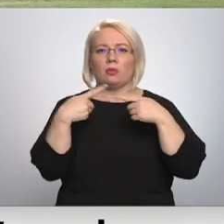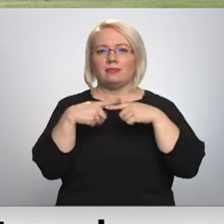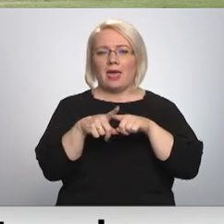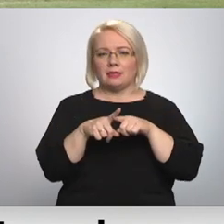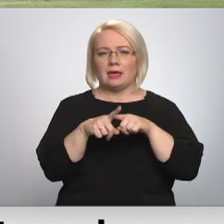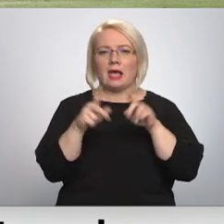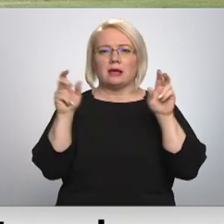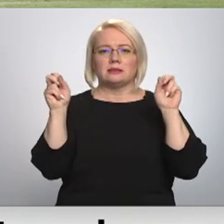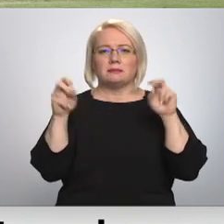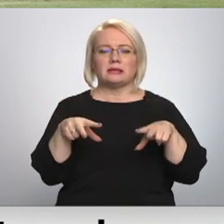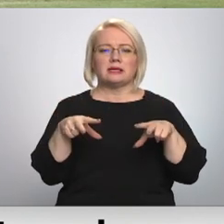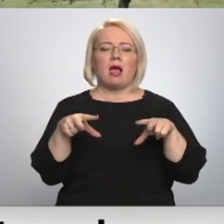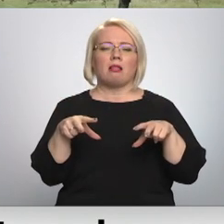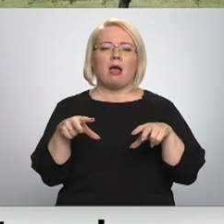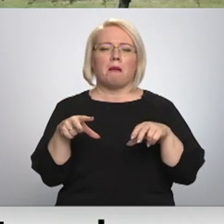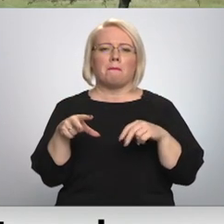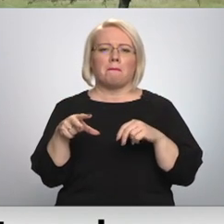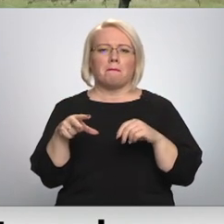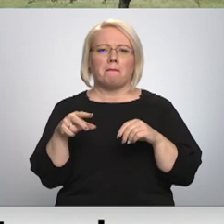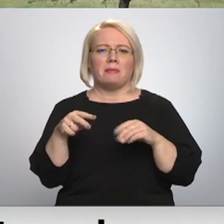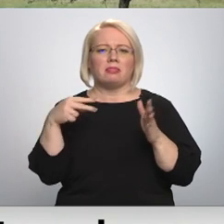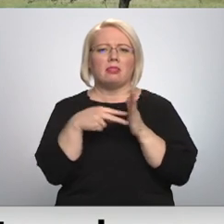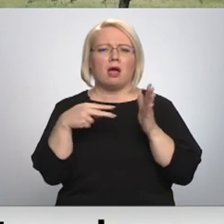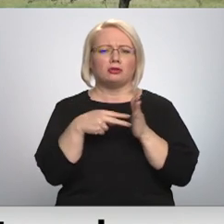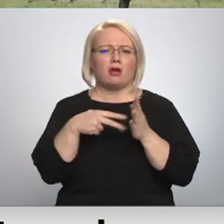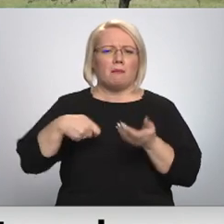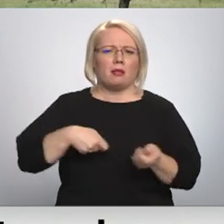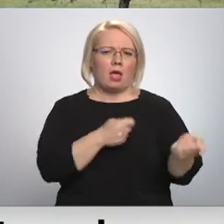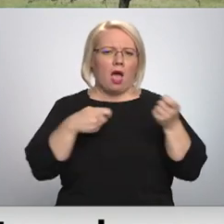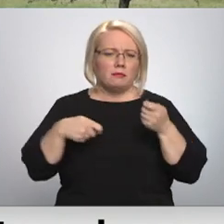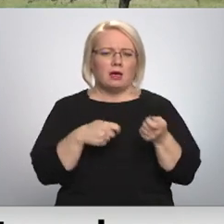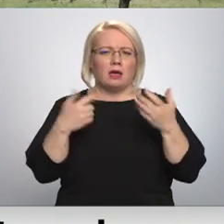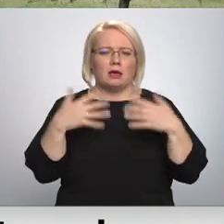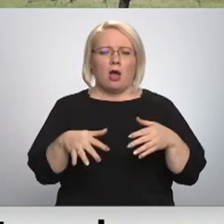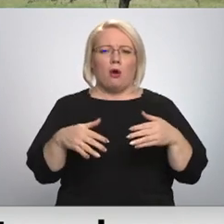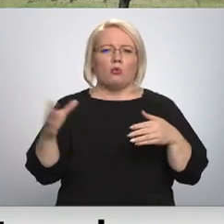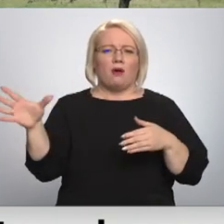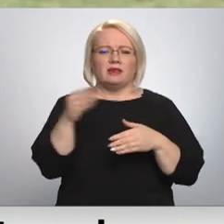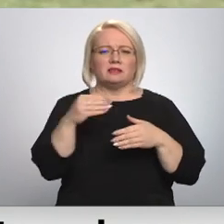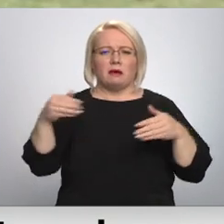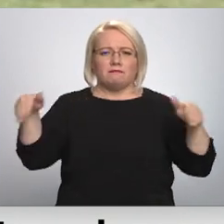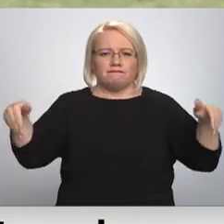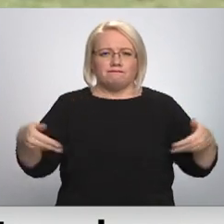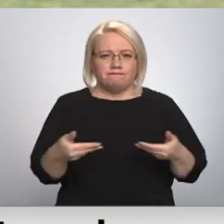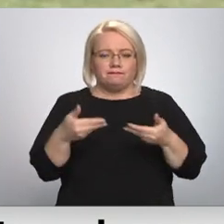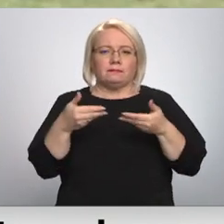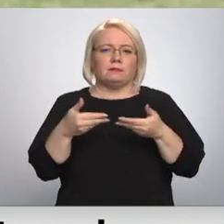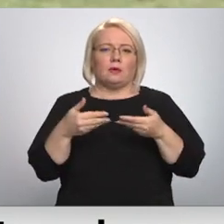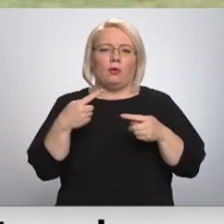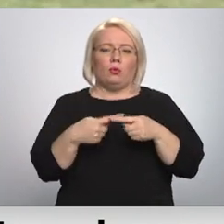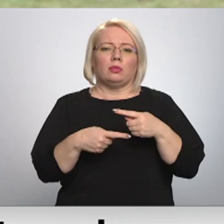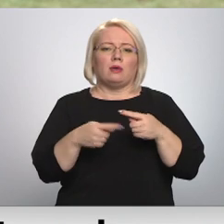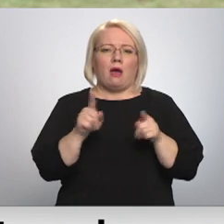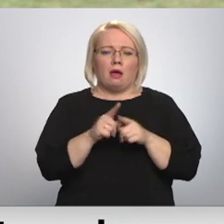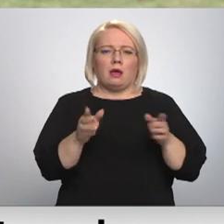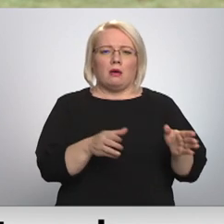tādām speciālām dakšām lāpstām, kas viņu jau no visām pusēm apņem un viņu